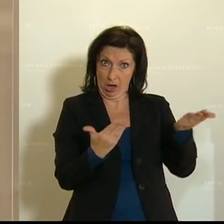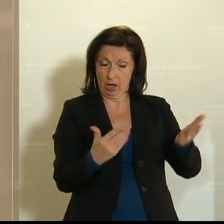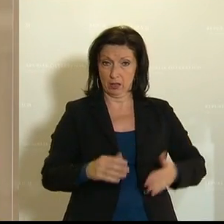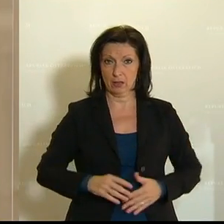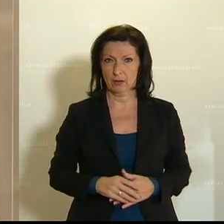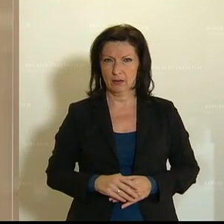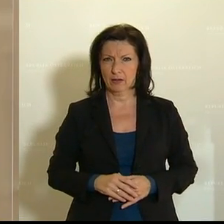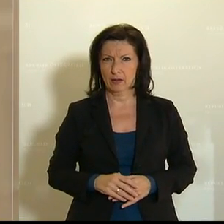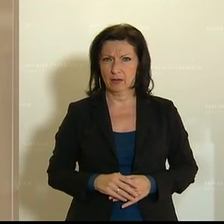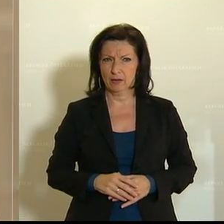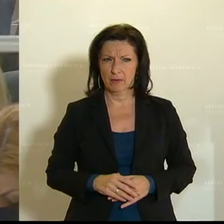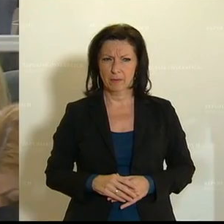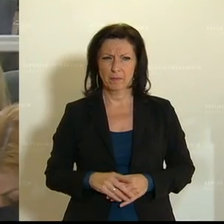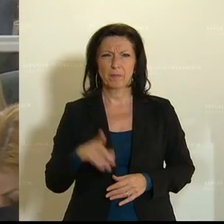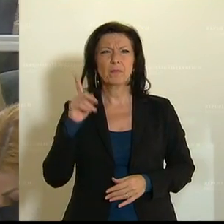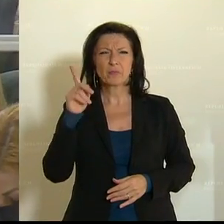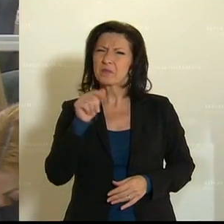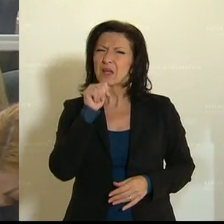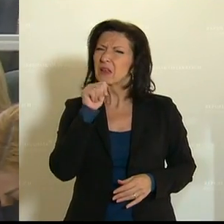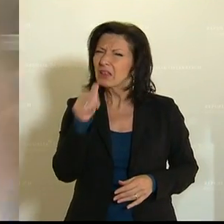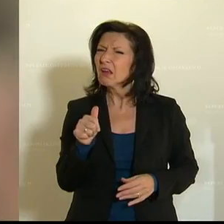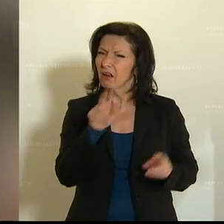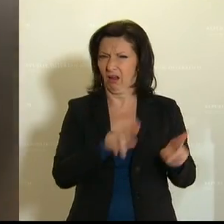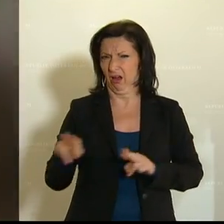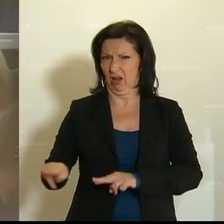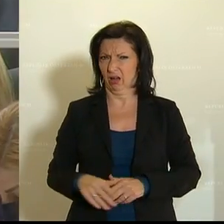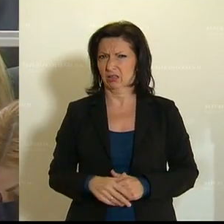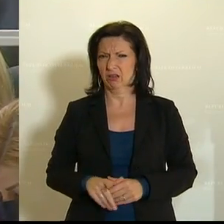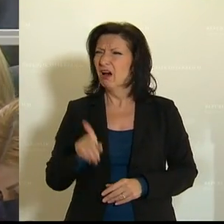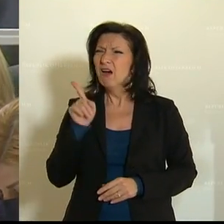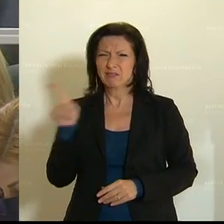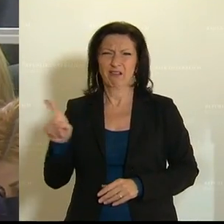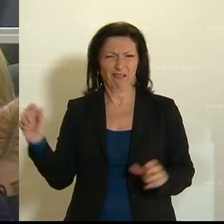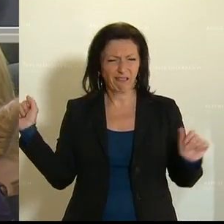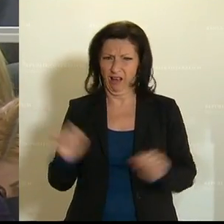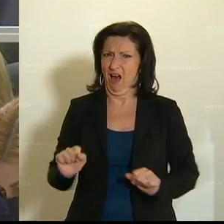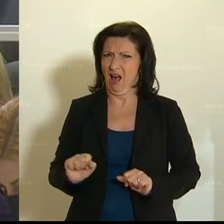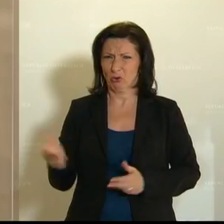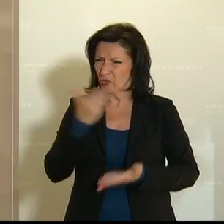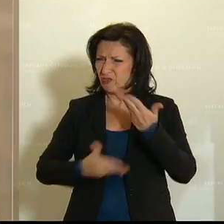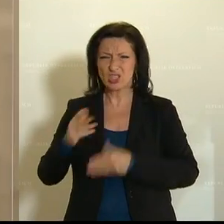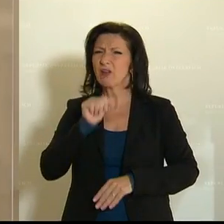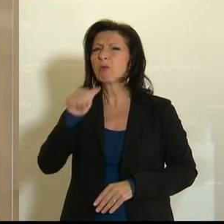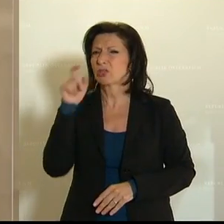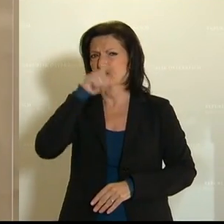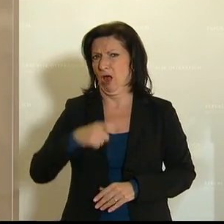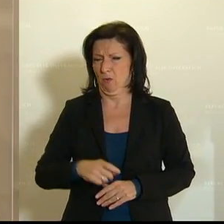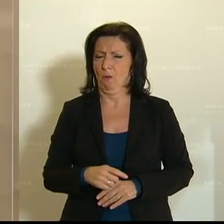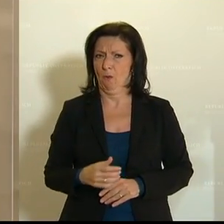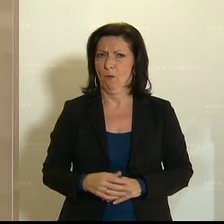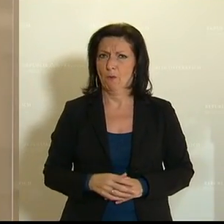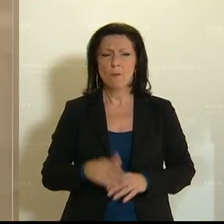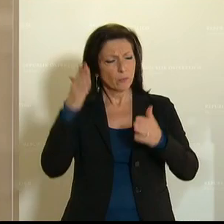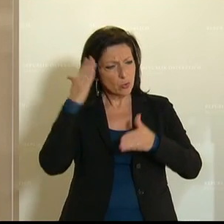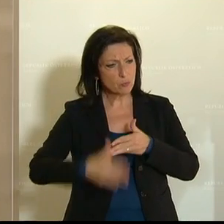Das ist nicht nur nicht gerecht, das ist kaltherzig und es ist wirtschaftlich unklug. Und sehr geehrte Damen und Herren, ich